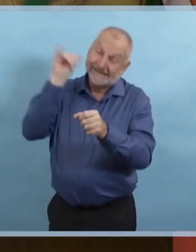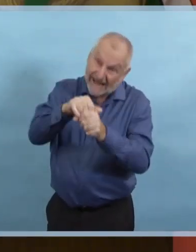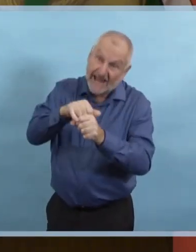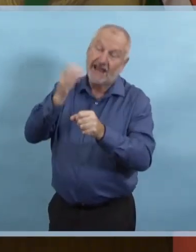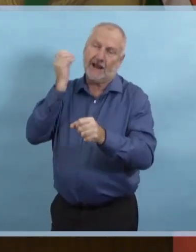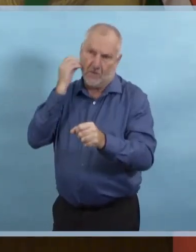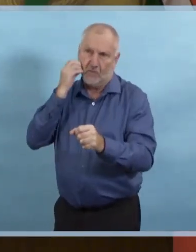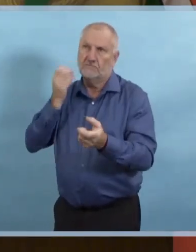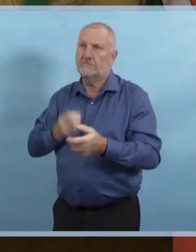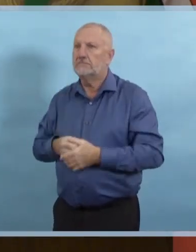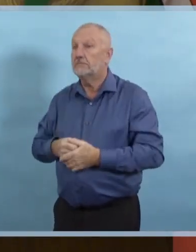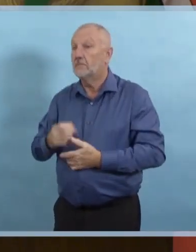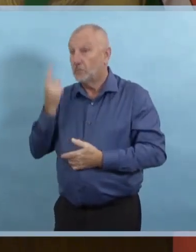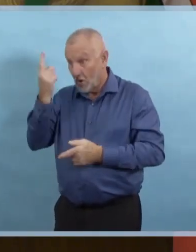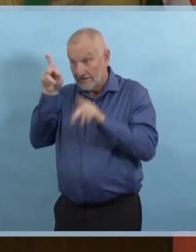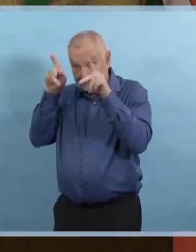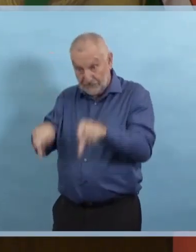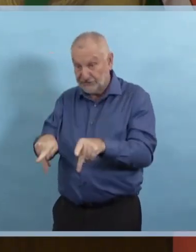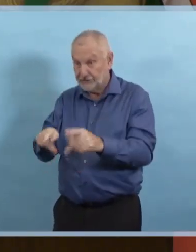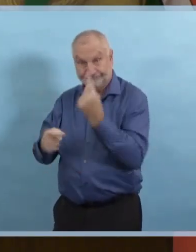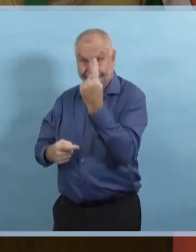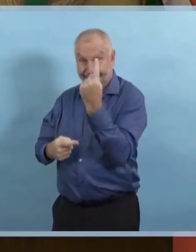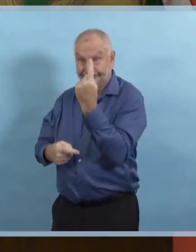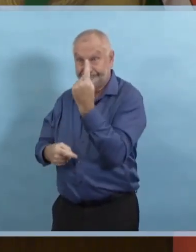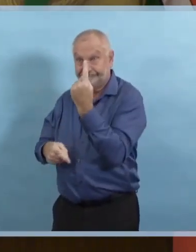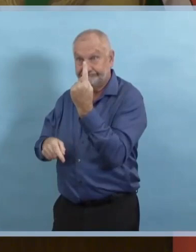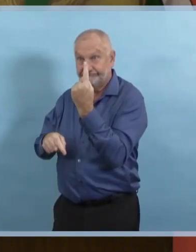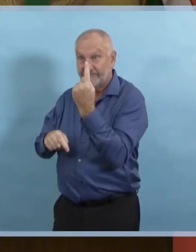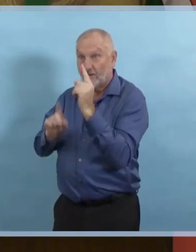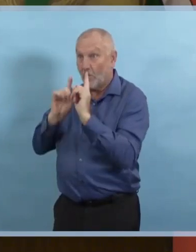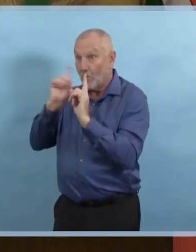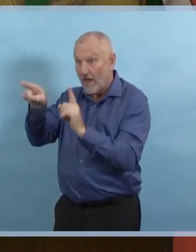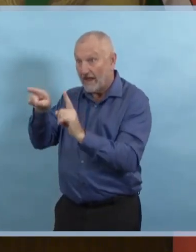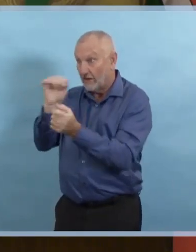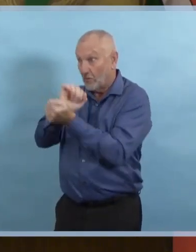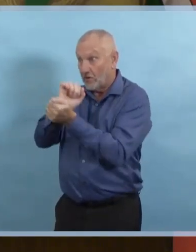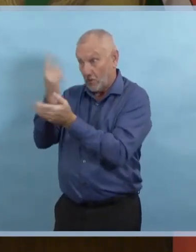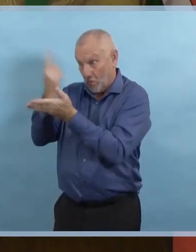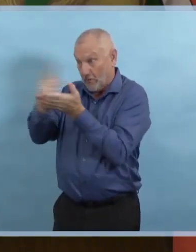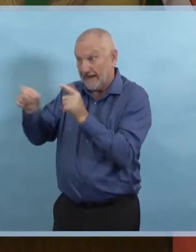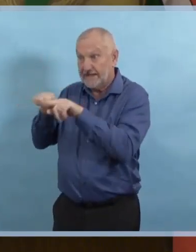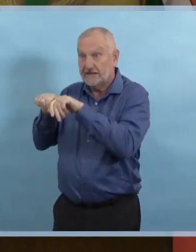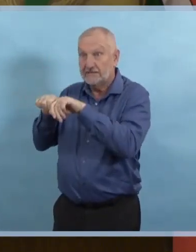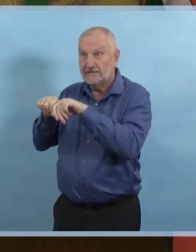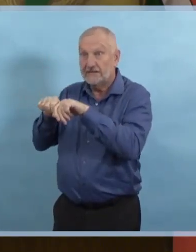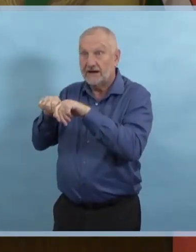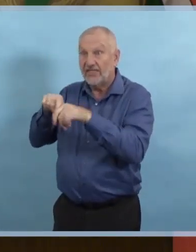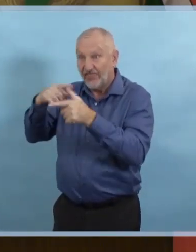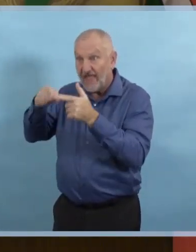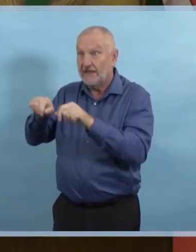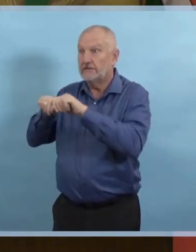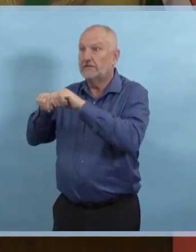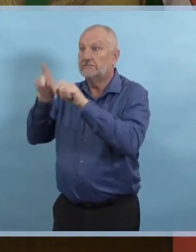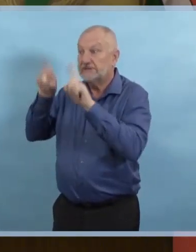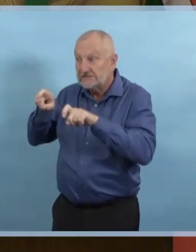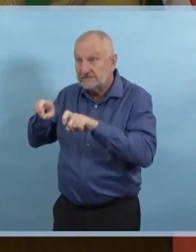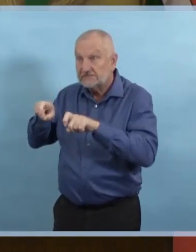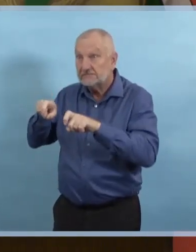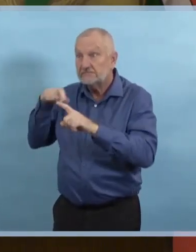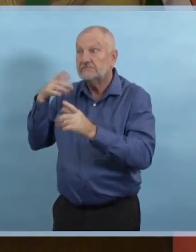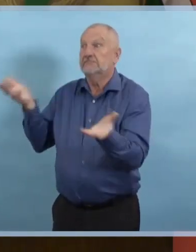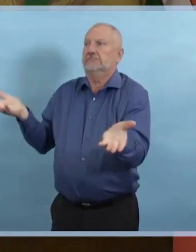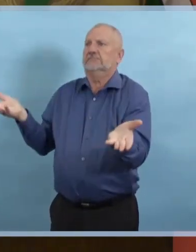qui avaient des symptômes depuis une semaine, qui se sont fait tester, mais qui ne sont pas isolés, qui sont allés à un grand rassemblement social,